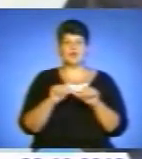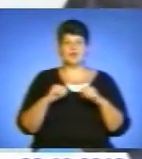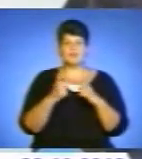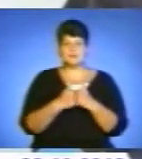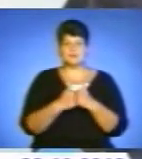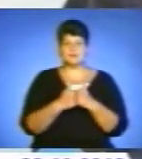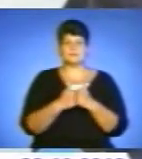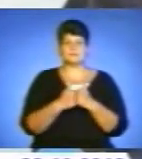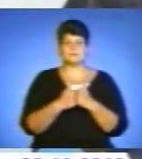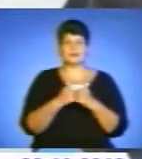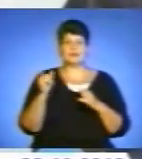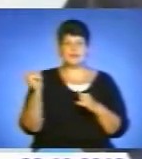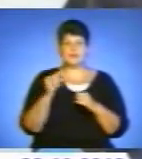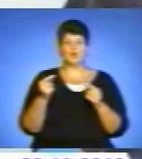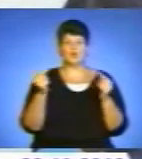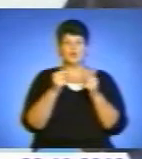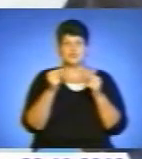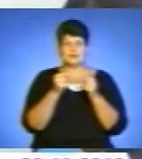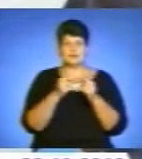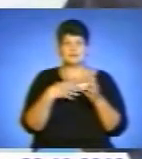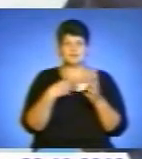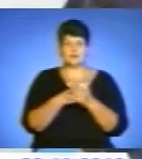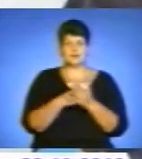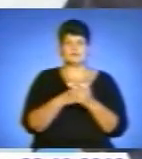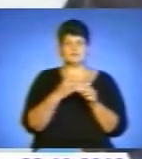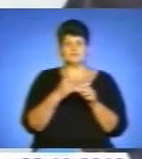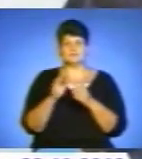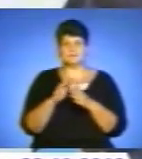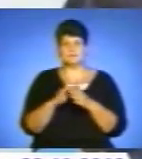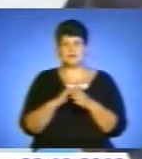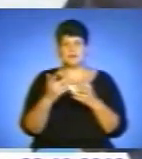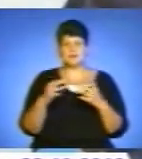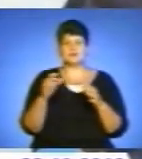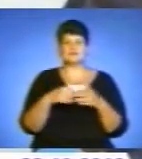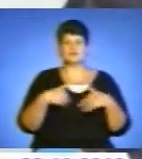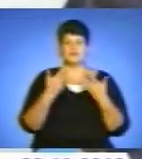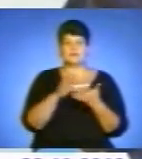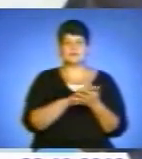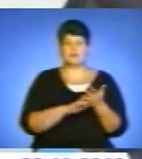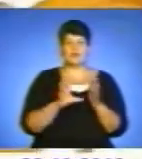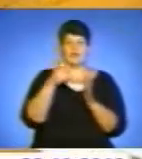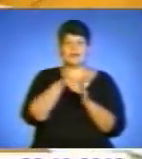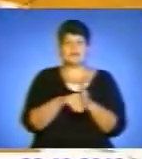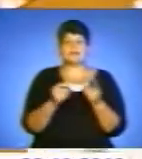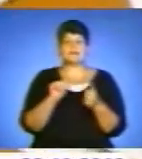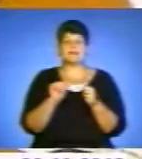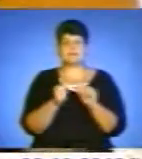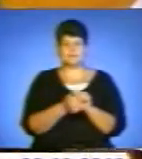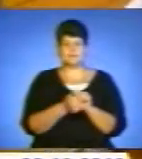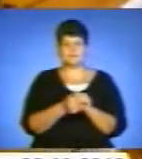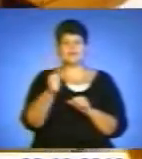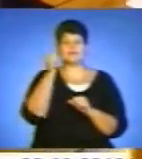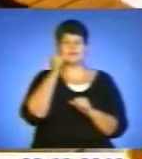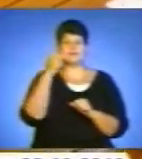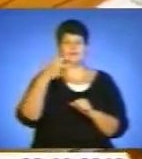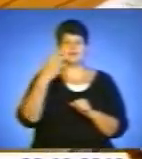реєстру виборців. І уточнити свої ці дані, звернутися з заявою про внесення якихось змін. Від завтра, 23